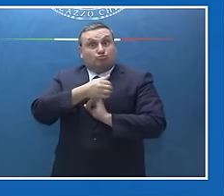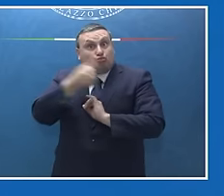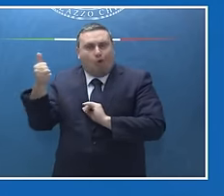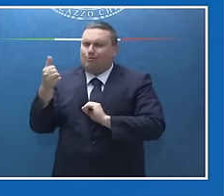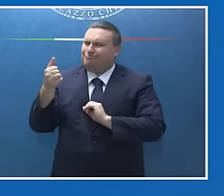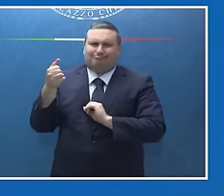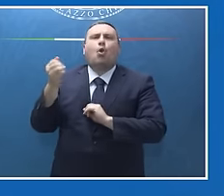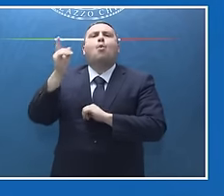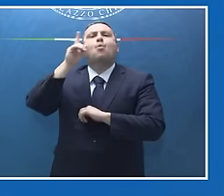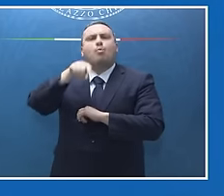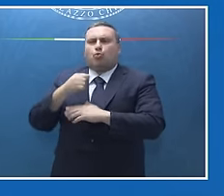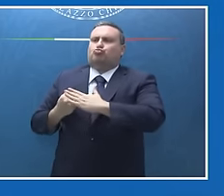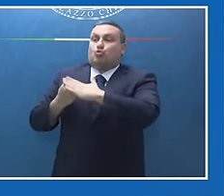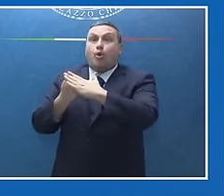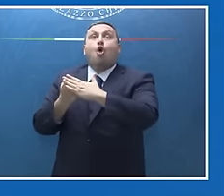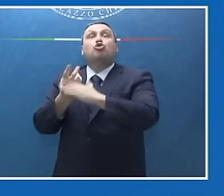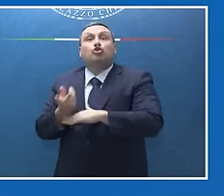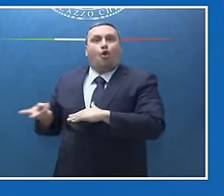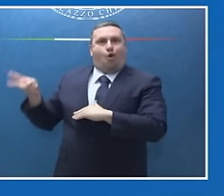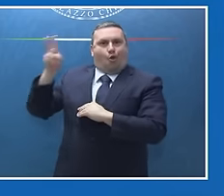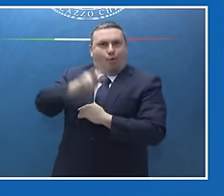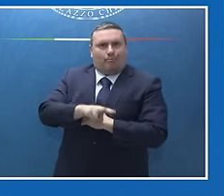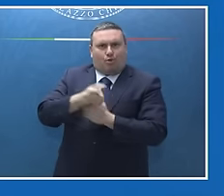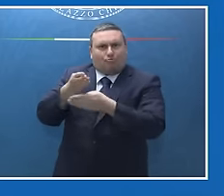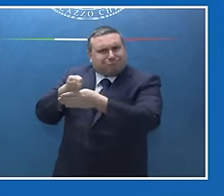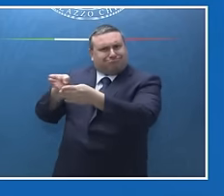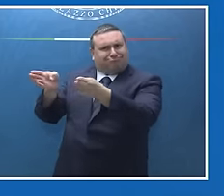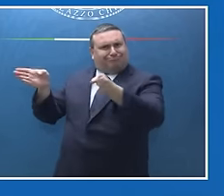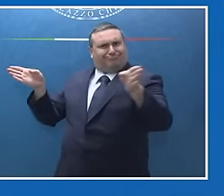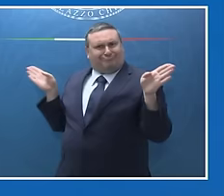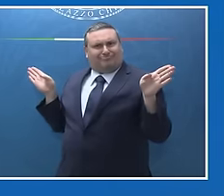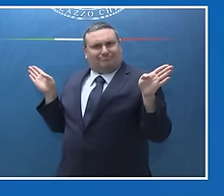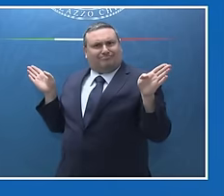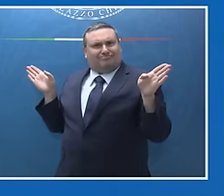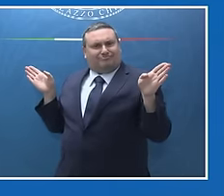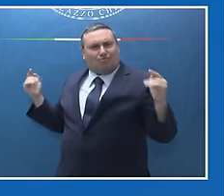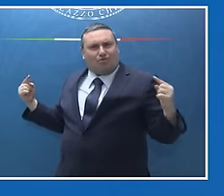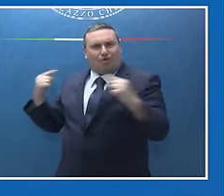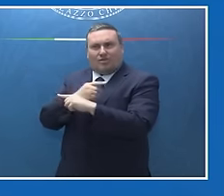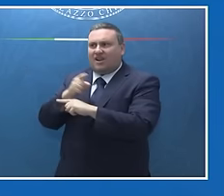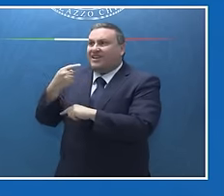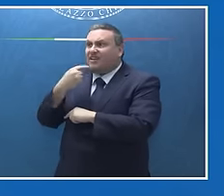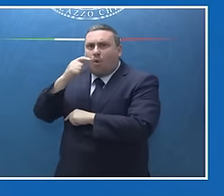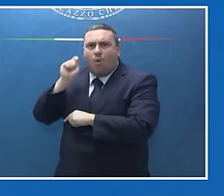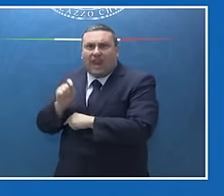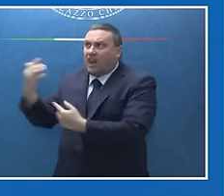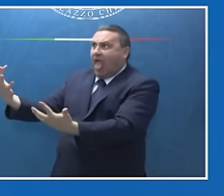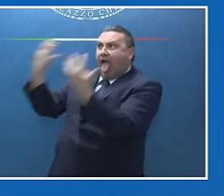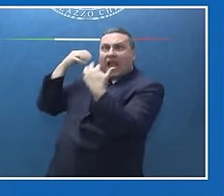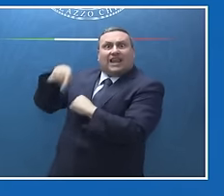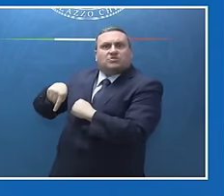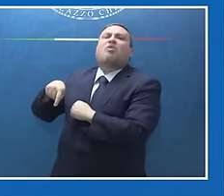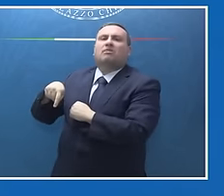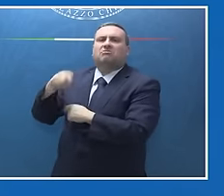diverse linee di azione con un approccio che continua a essere a 360 gradi per aiutare la nazione aggredita a guardare al